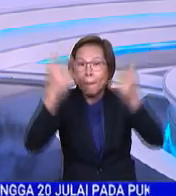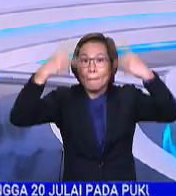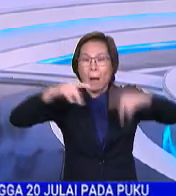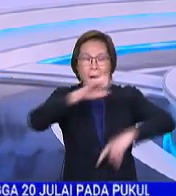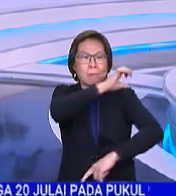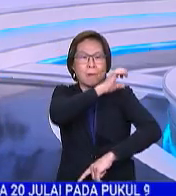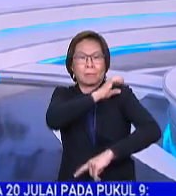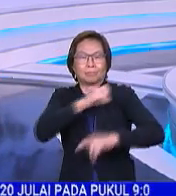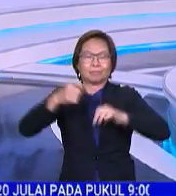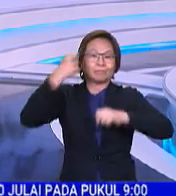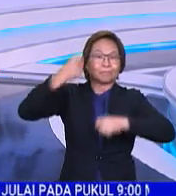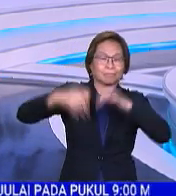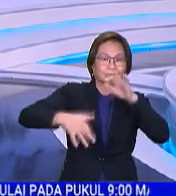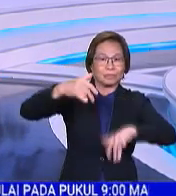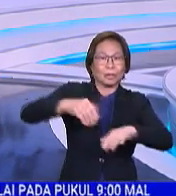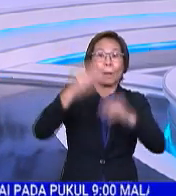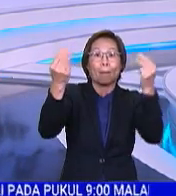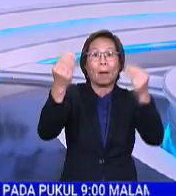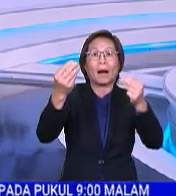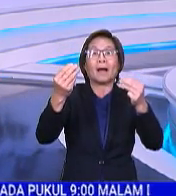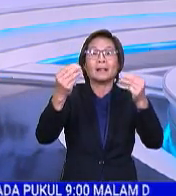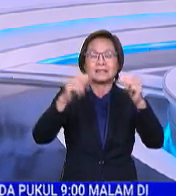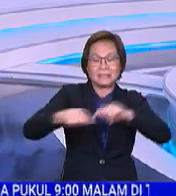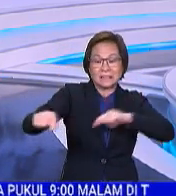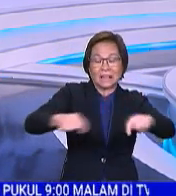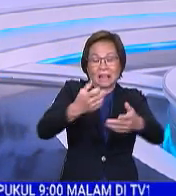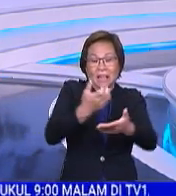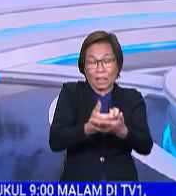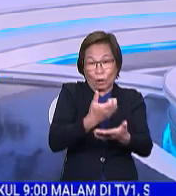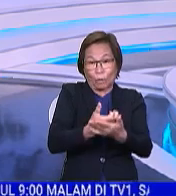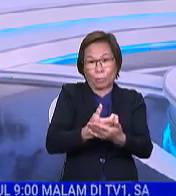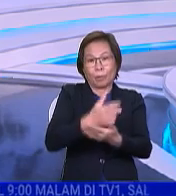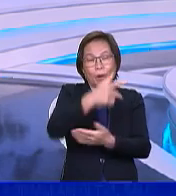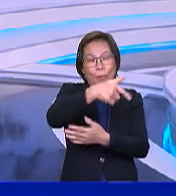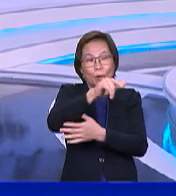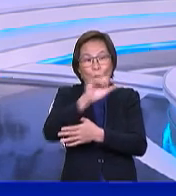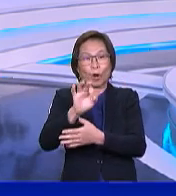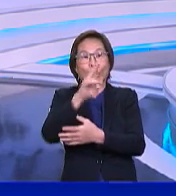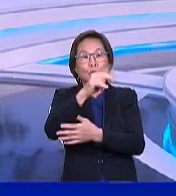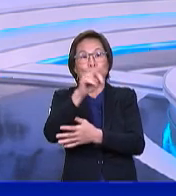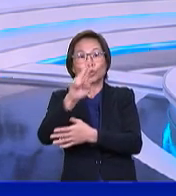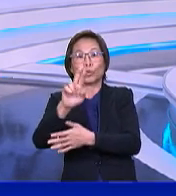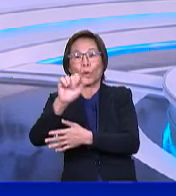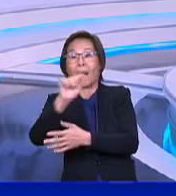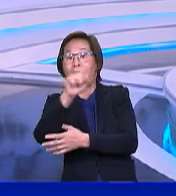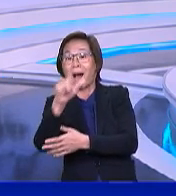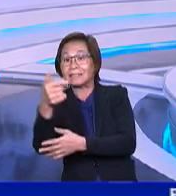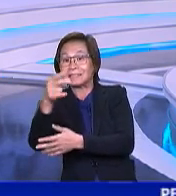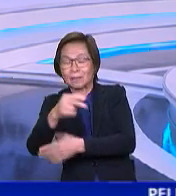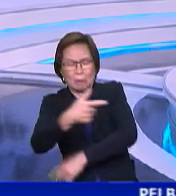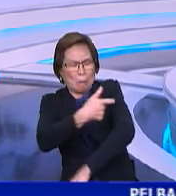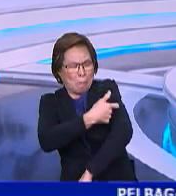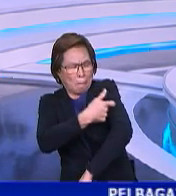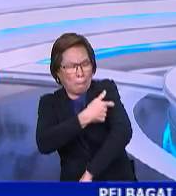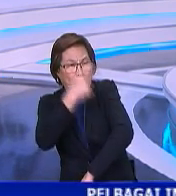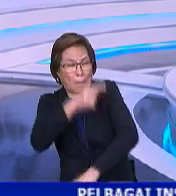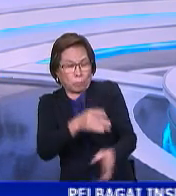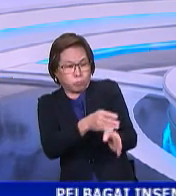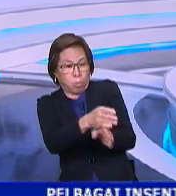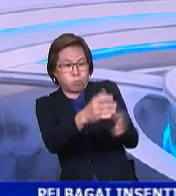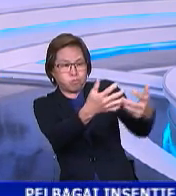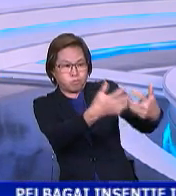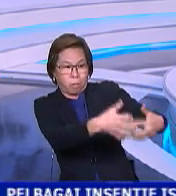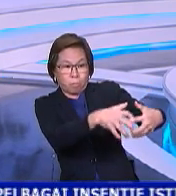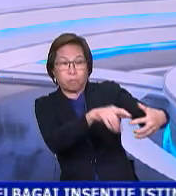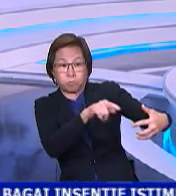pengarah Eksekutif Sekretariat Majlis Tindakan Ekonomi, Prof. Tan Sri Dr. Nur Azlan Ghazali, suntikan vaksin bagi sektor